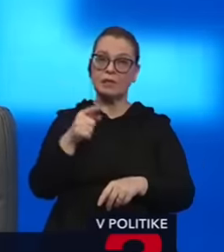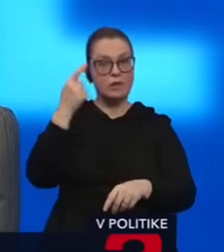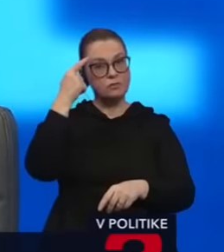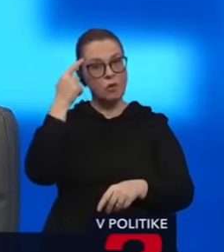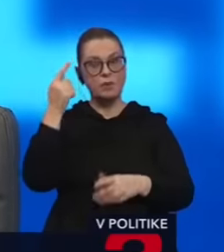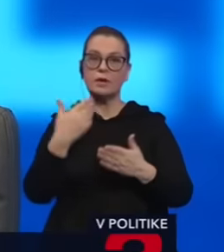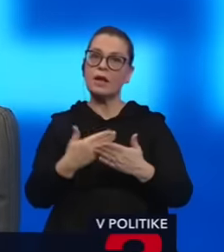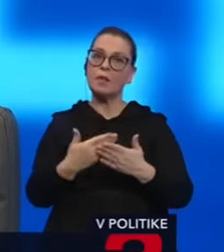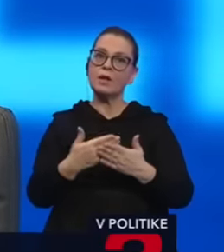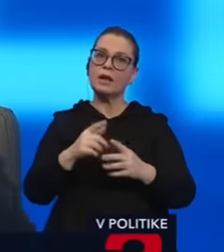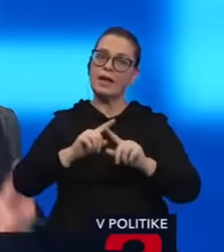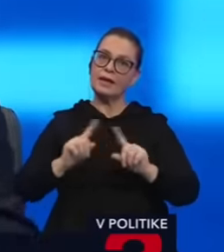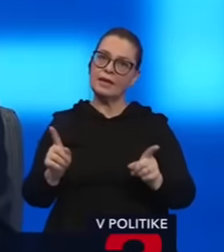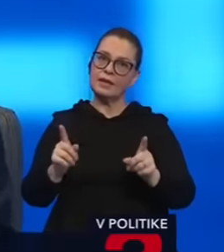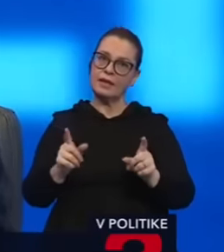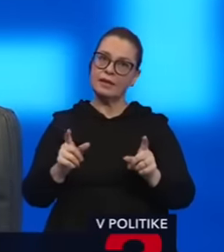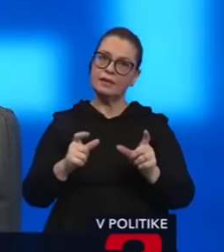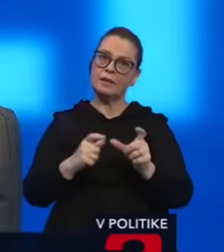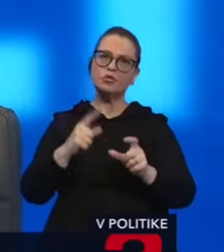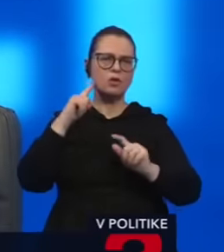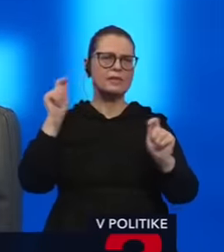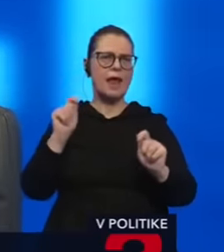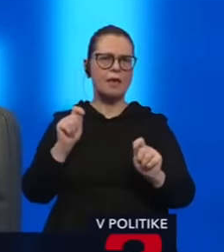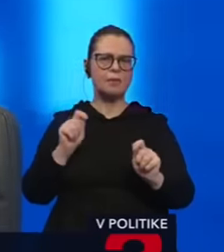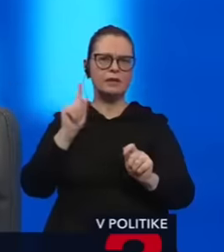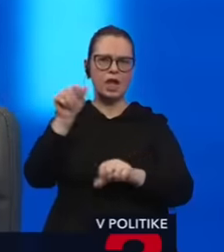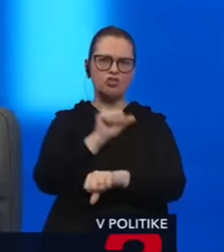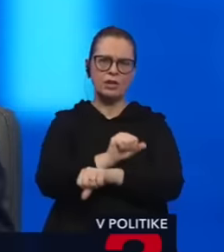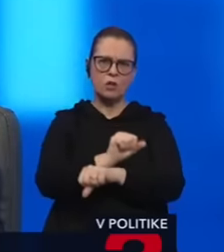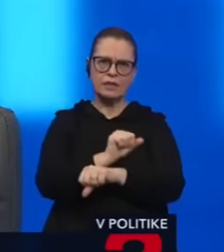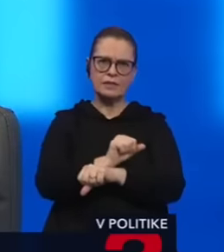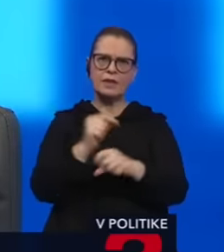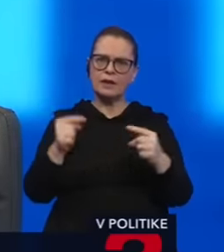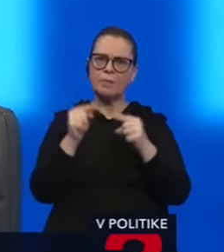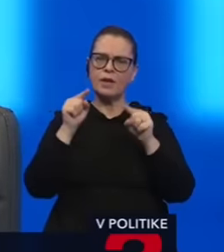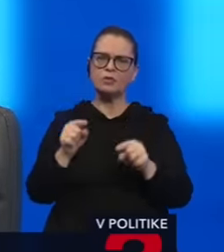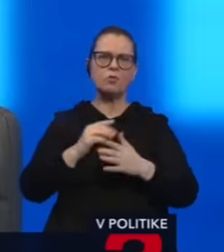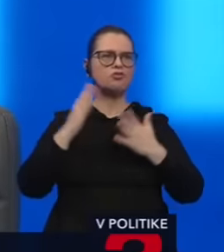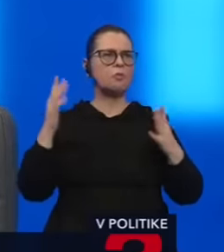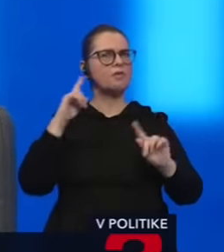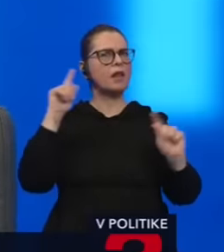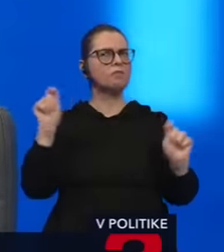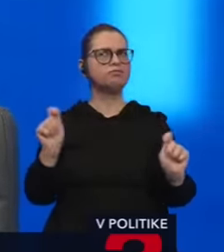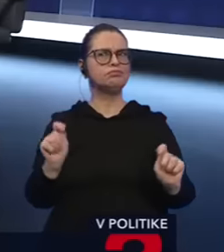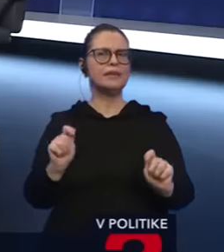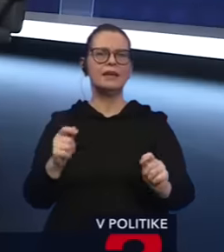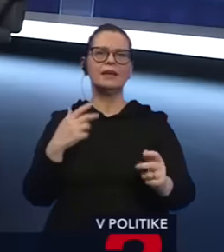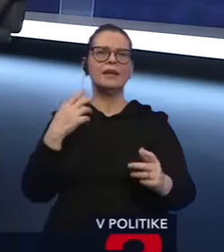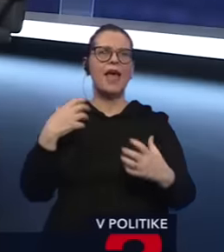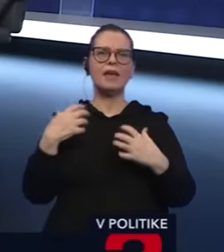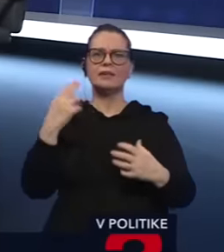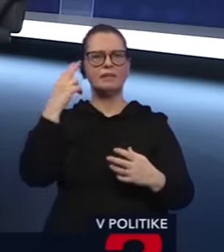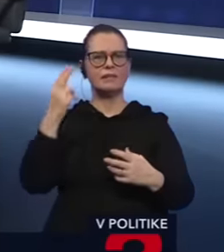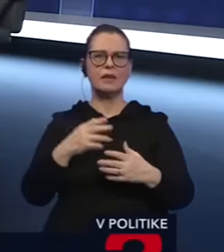spomeňme napríklad na O.J. Simpsona, veľkú celebritu, ktorý išiel do väzenia napriek tomu, že bol veľkou celebritou. Alebo spomeňme teraz